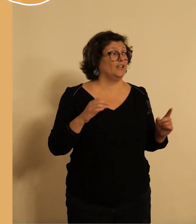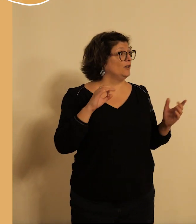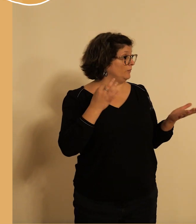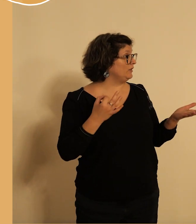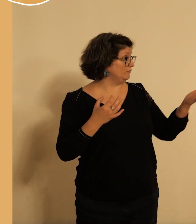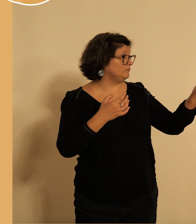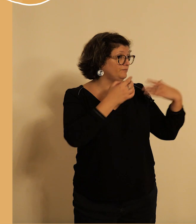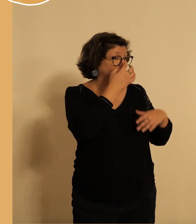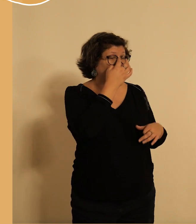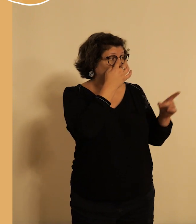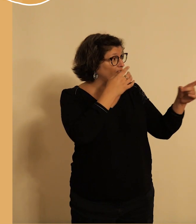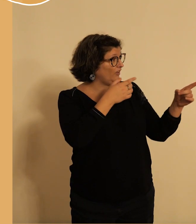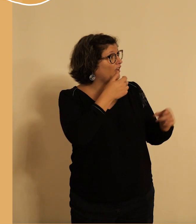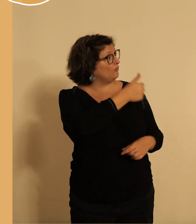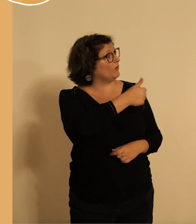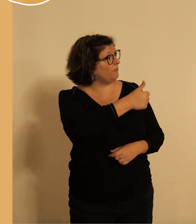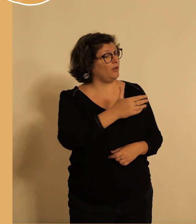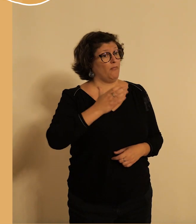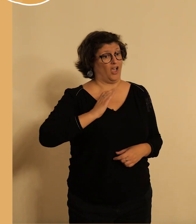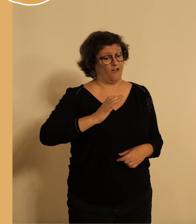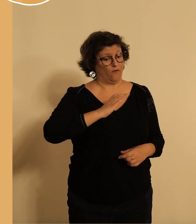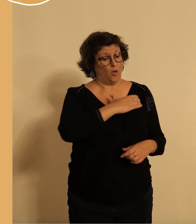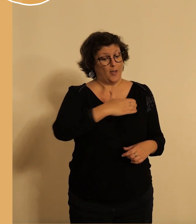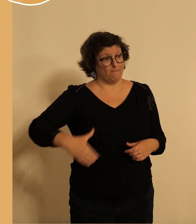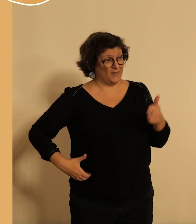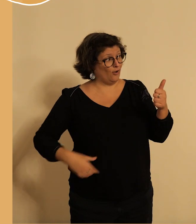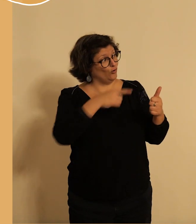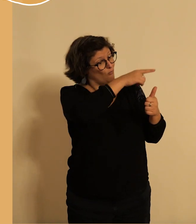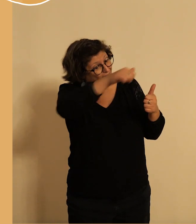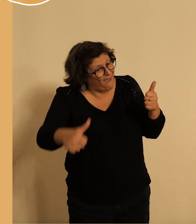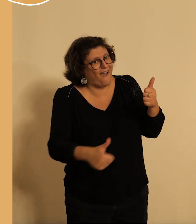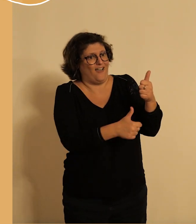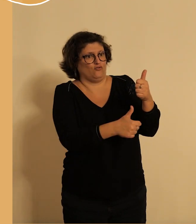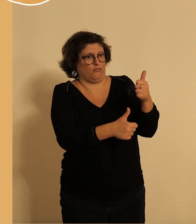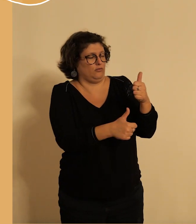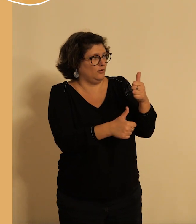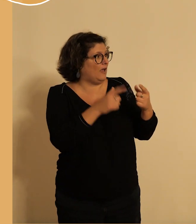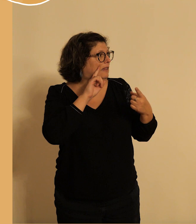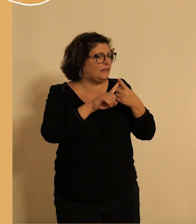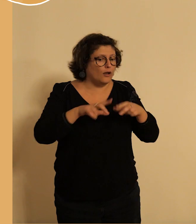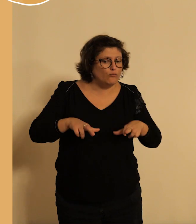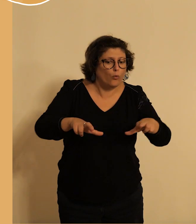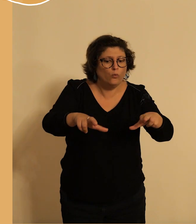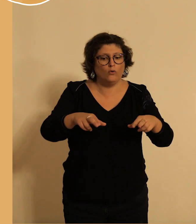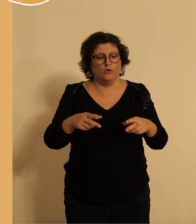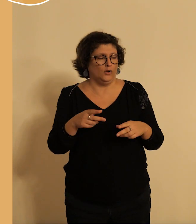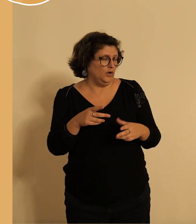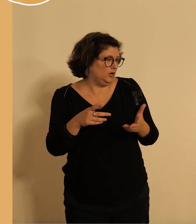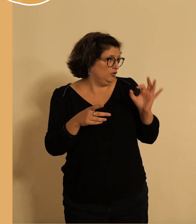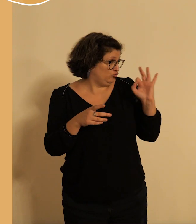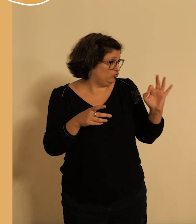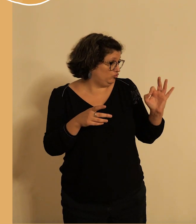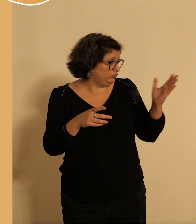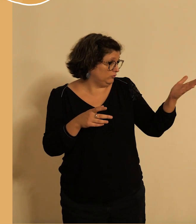gouverne en tant qu'adjoint au maire à la circulation effectivement vous aviez connu l'opération drain-dring monsieur devino vous